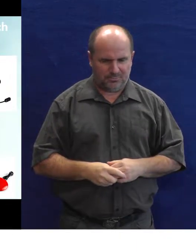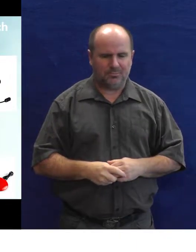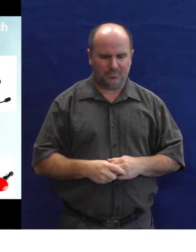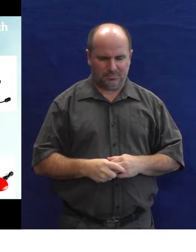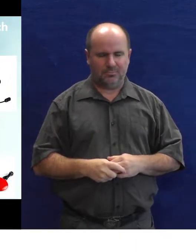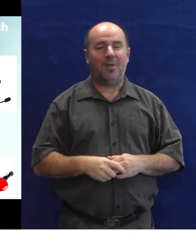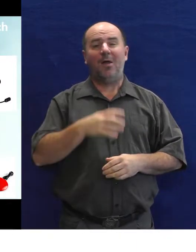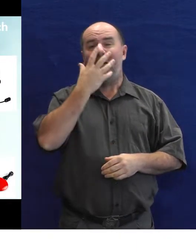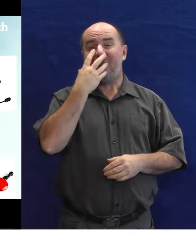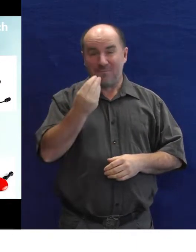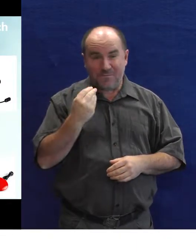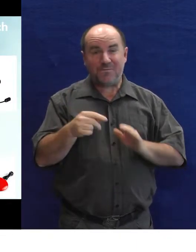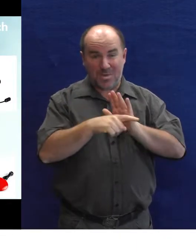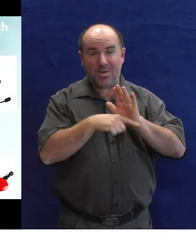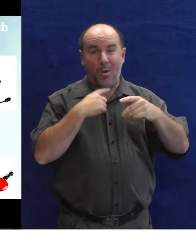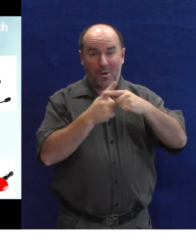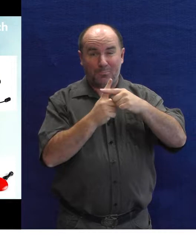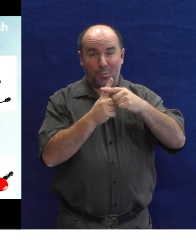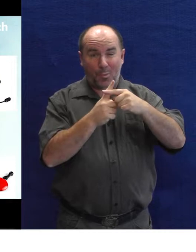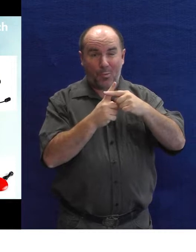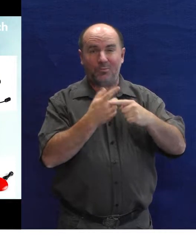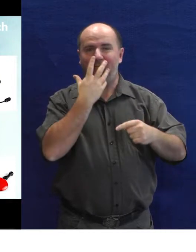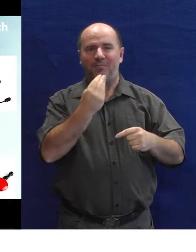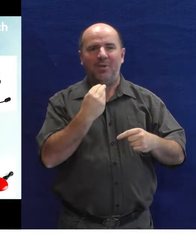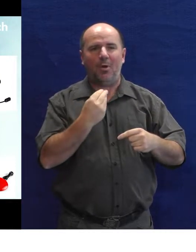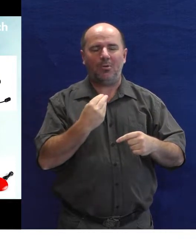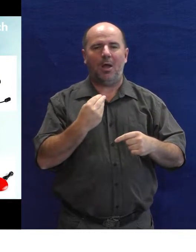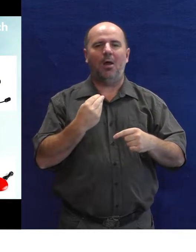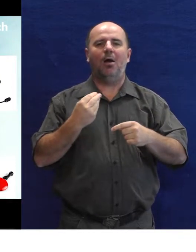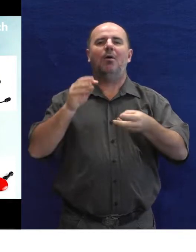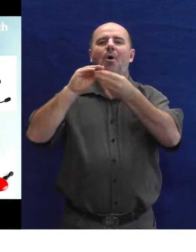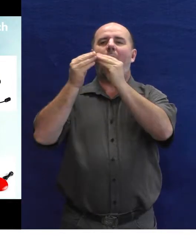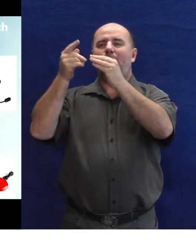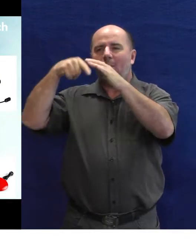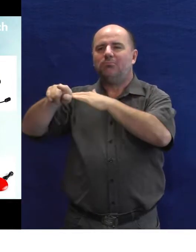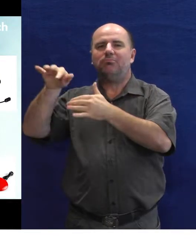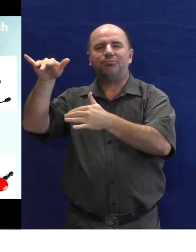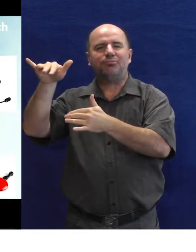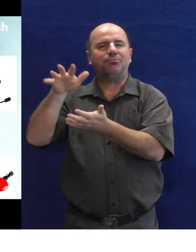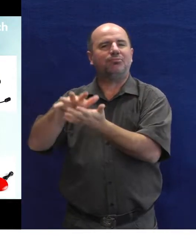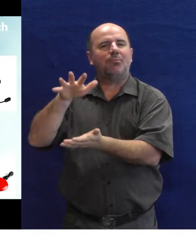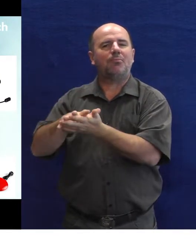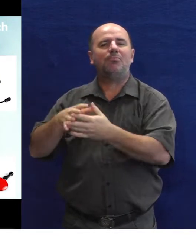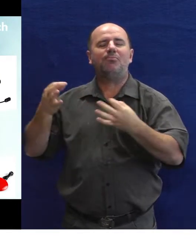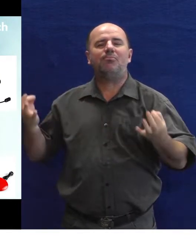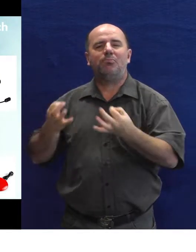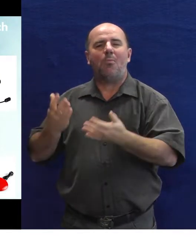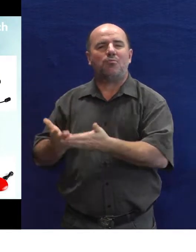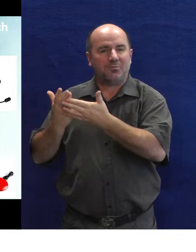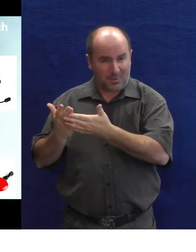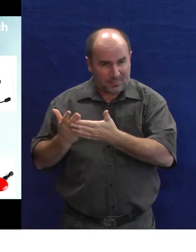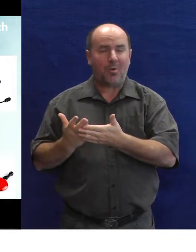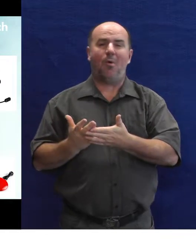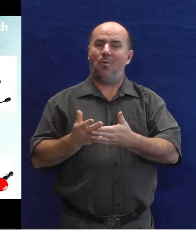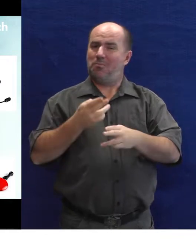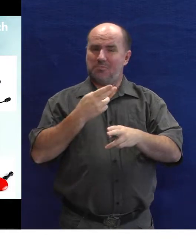Samozřejmě výhody těch komerčních pomůcek je, že jsou opravdu většinou kvalitní projety testem,